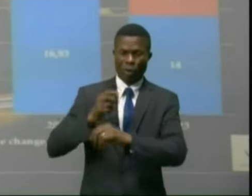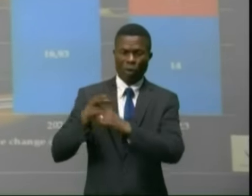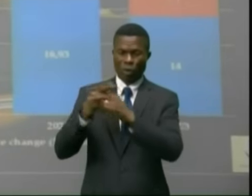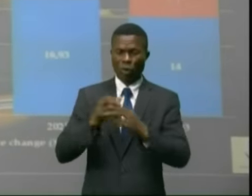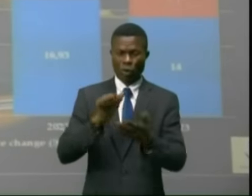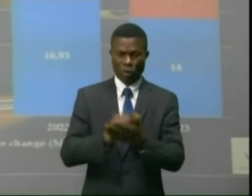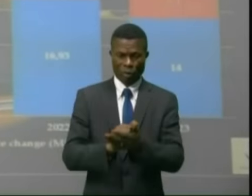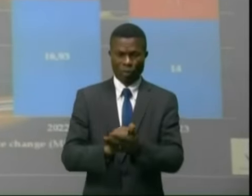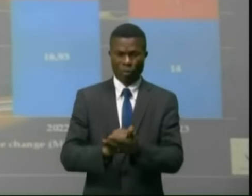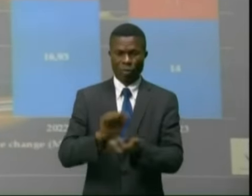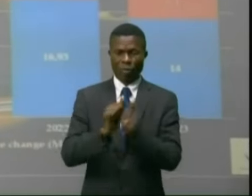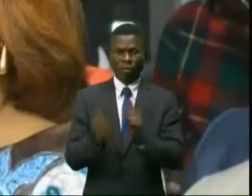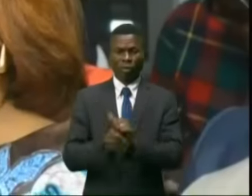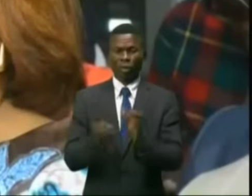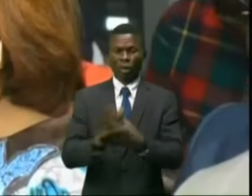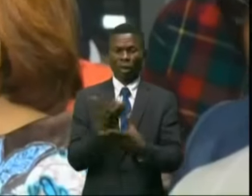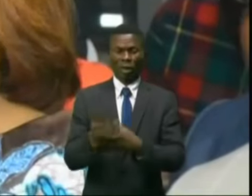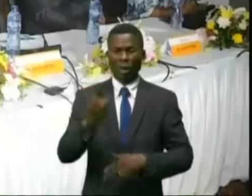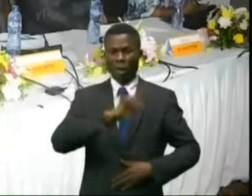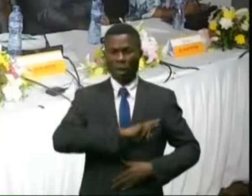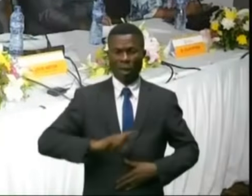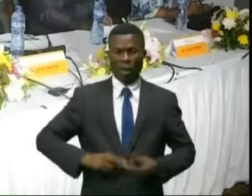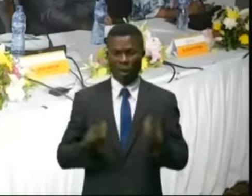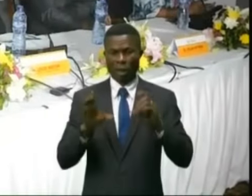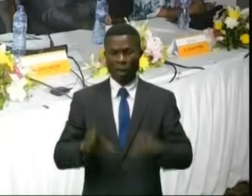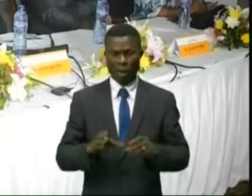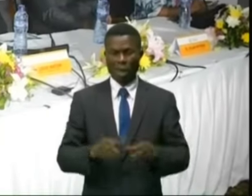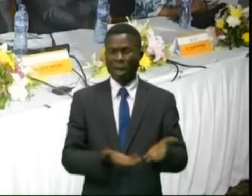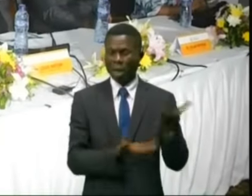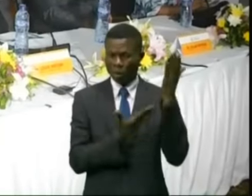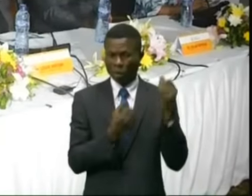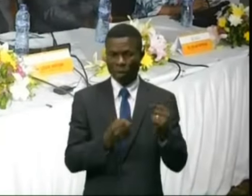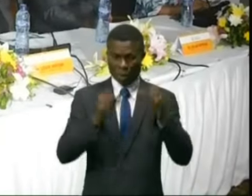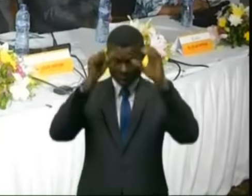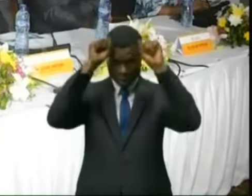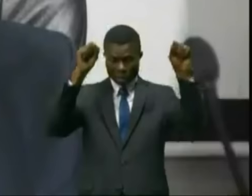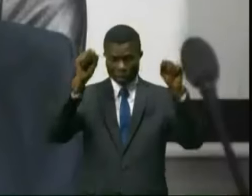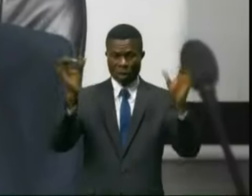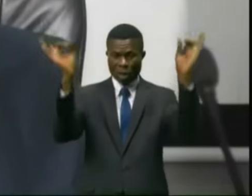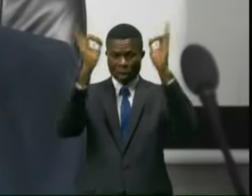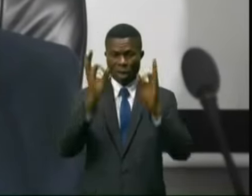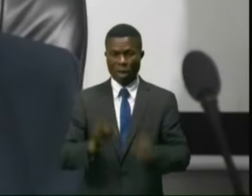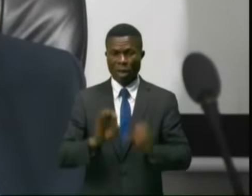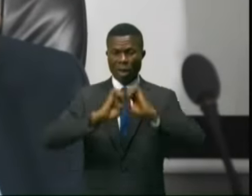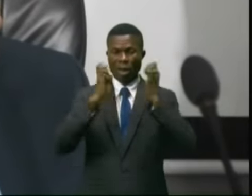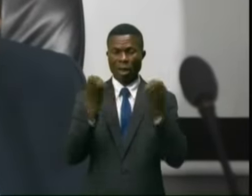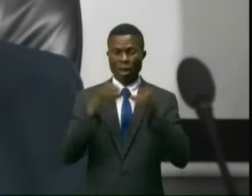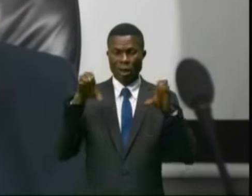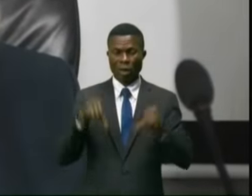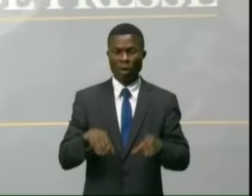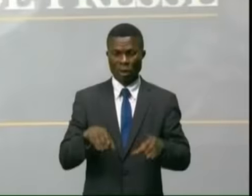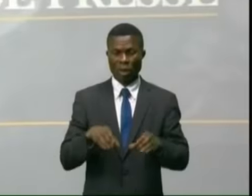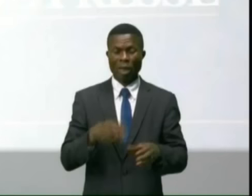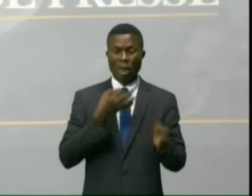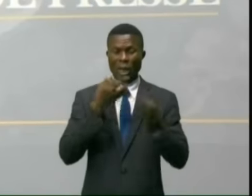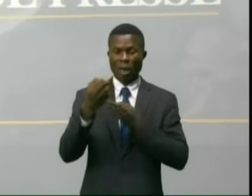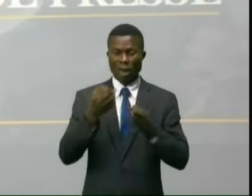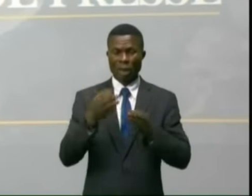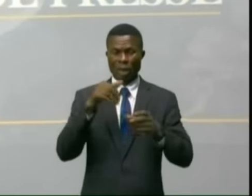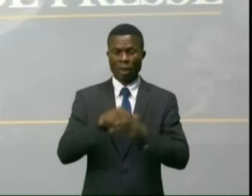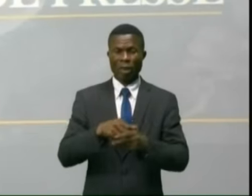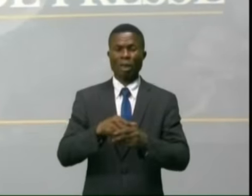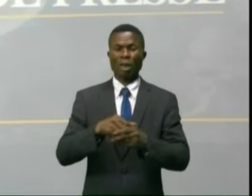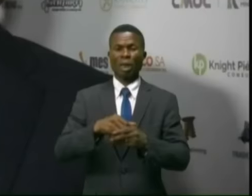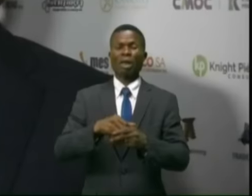du secteur mini en République démocratique du Congo est considérable. Le président de la Fédération des entreprises du Congo l'a fait savoir lors de cette